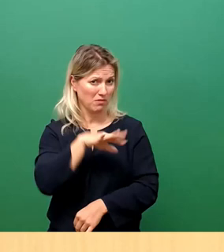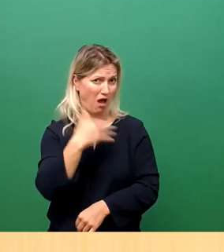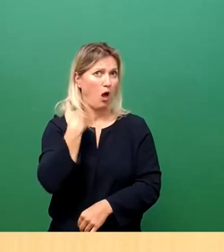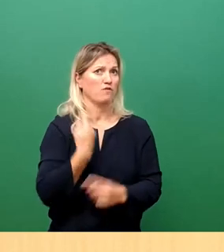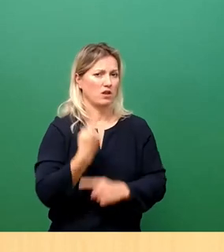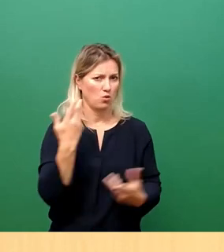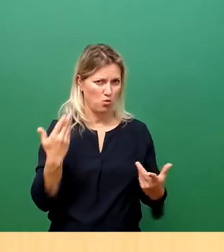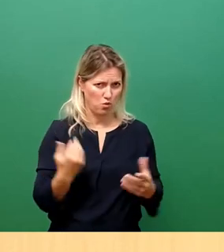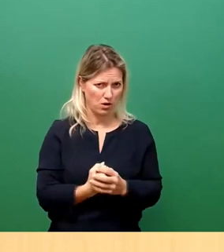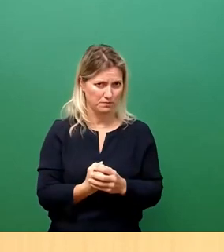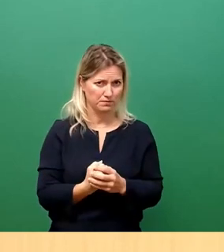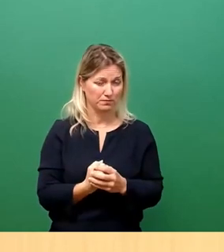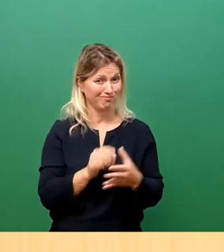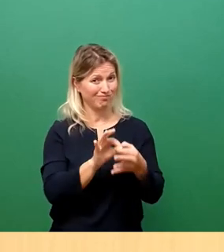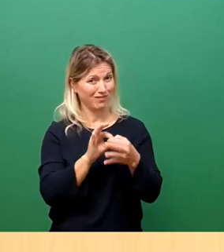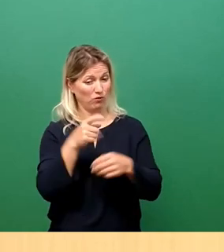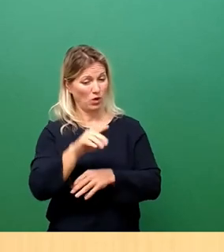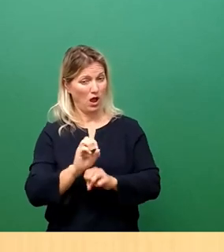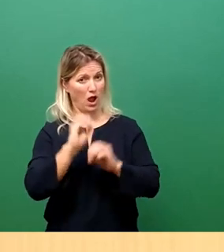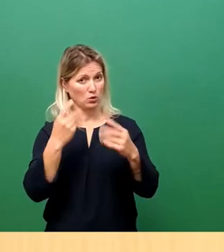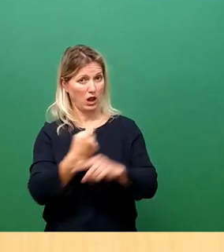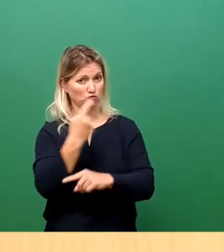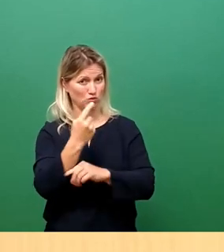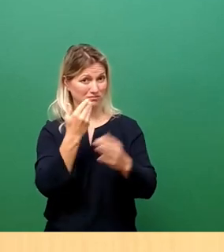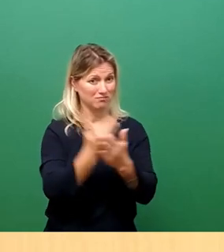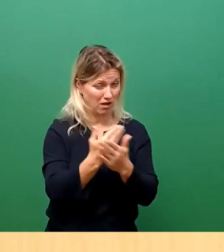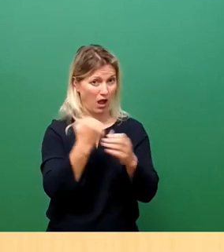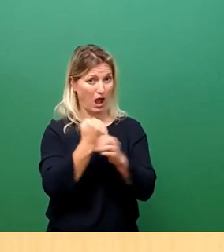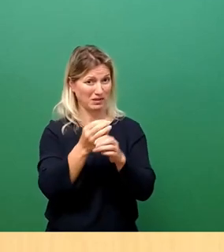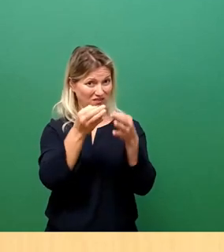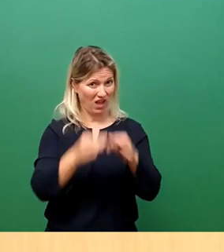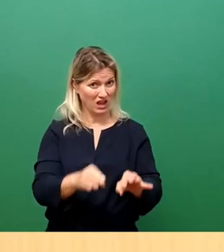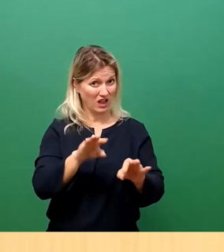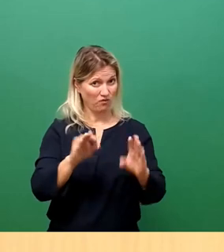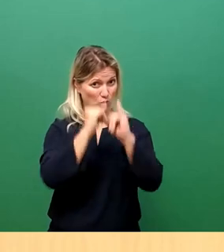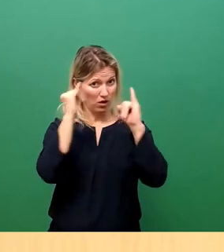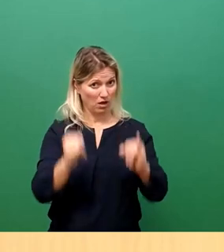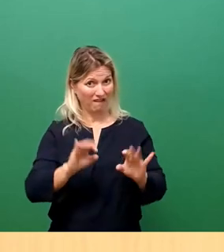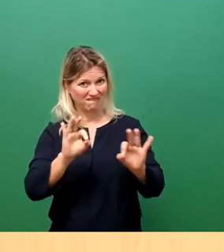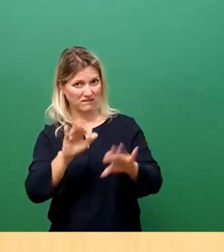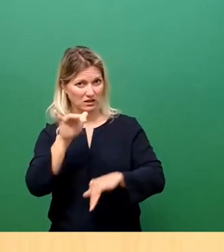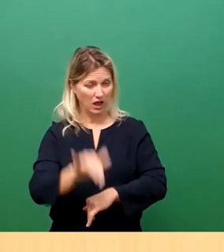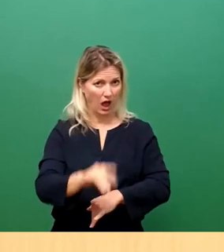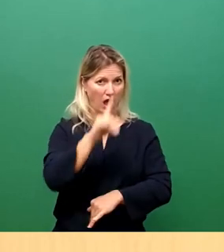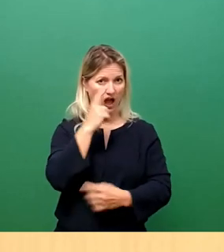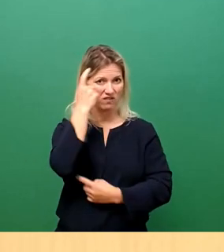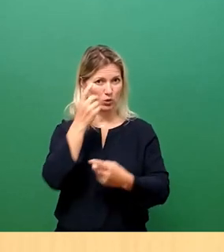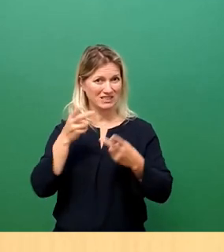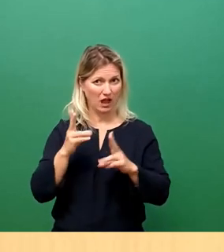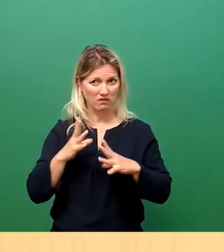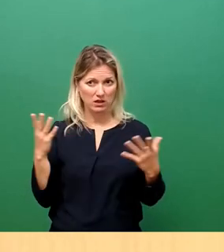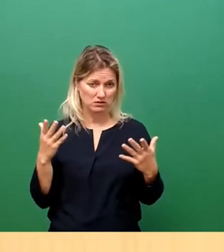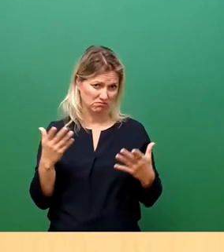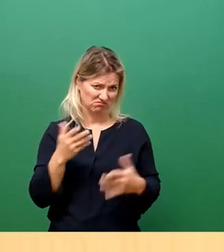Bezogen auf die aktuelle Stunde gefährdet sie dadurch aber die Arbeitsfähigkeit der Einrichtungen und unsere Versorgungssicherheit. Das kann man ganz klar mit Nein